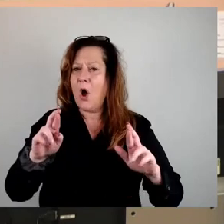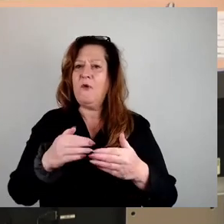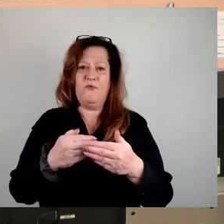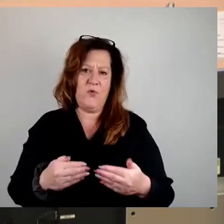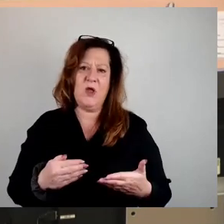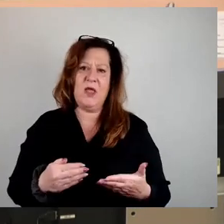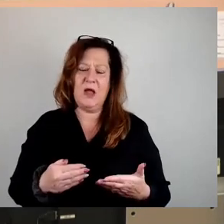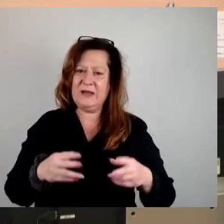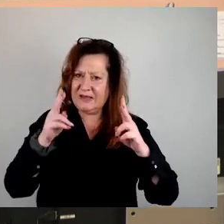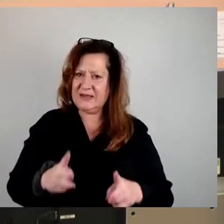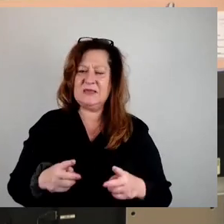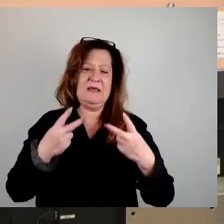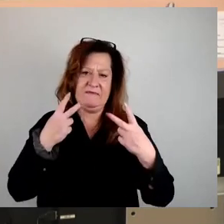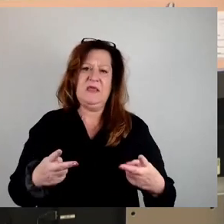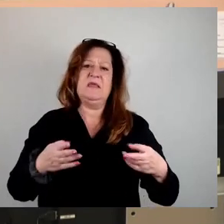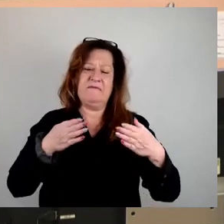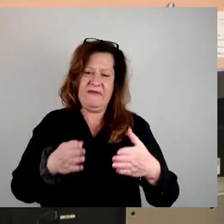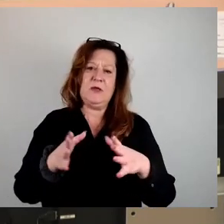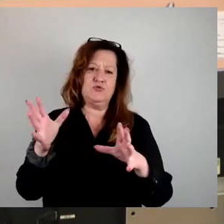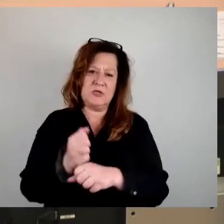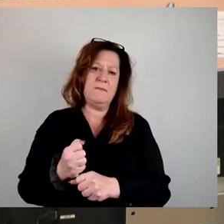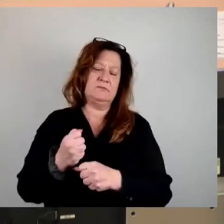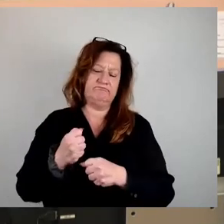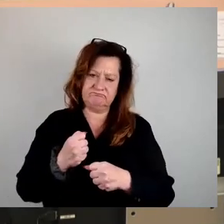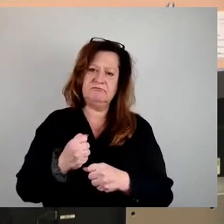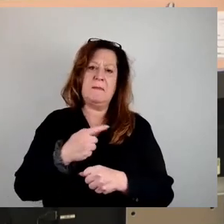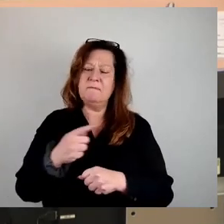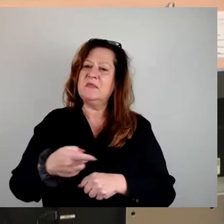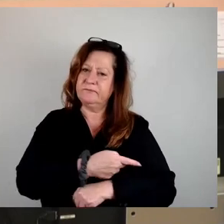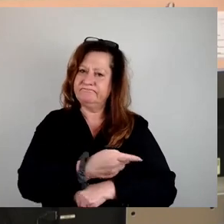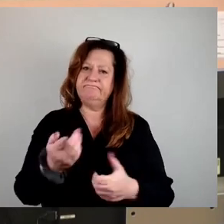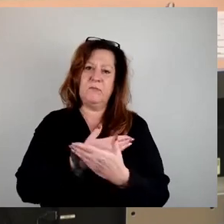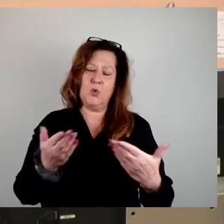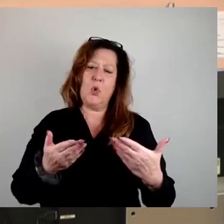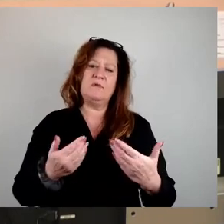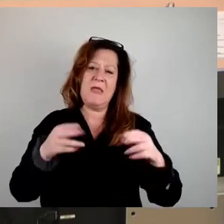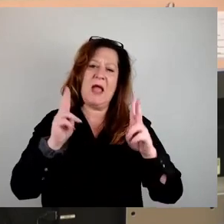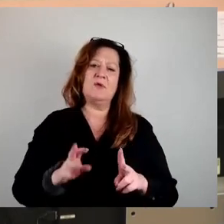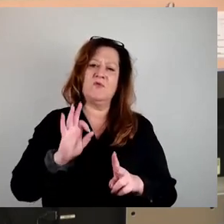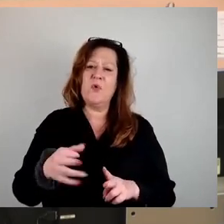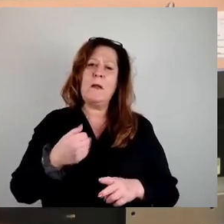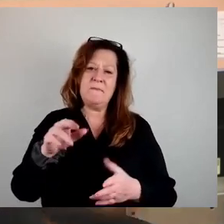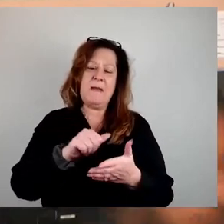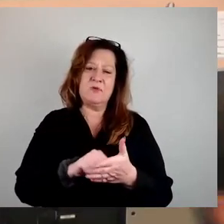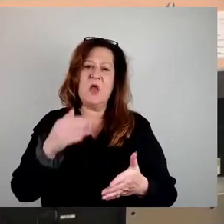richtigen und wichtigen Weg beschreiten und mit einer möglichst breiten Mehrheit für mehr bezahlbares Wohnen in Dresden sorgen. Vielen Dank.